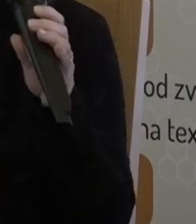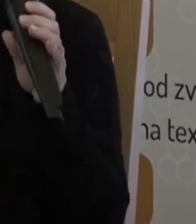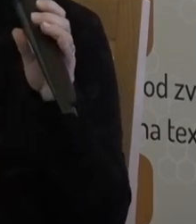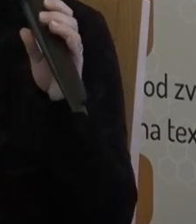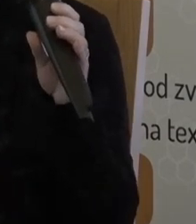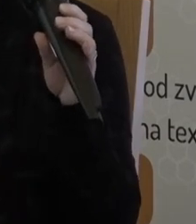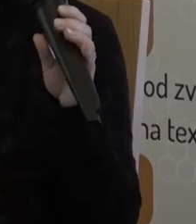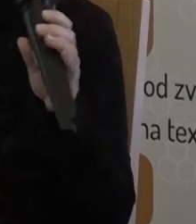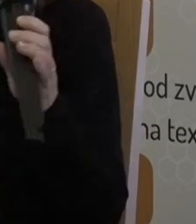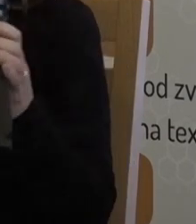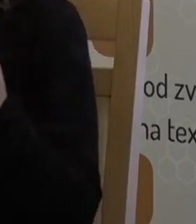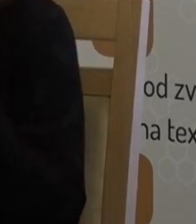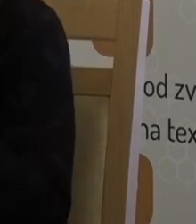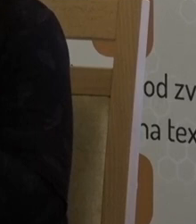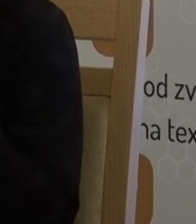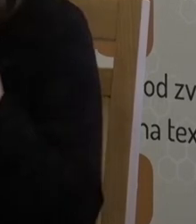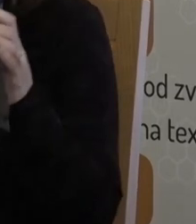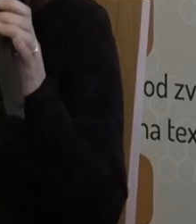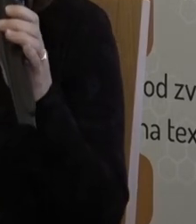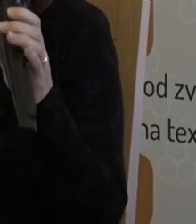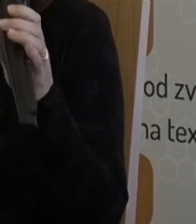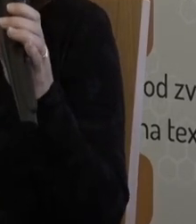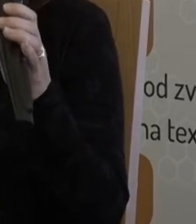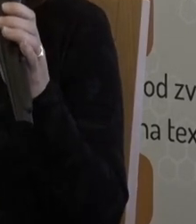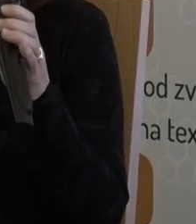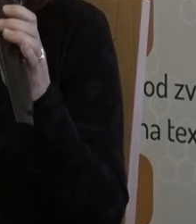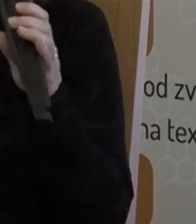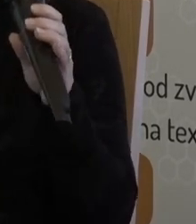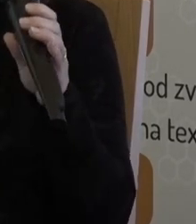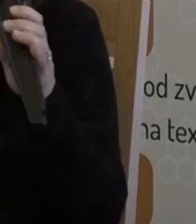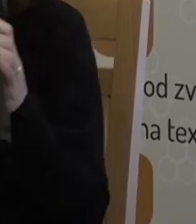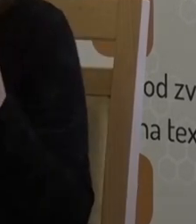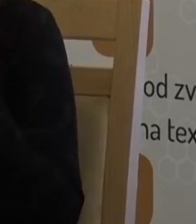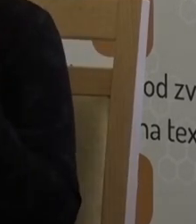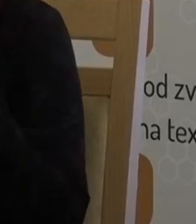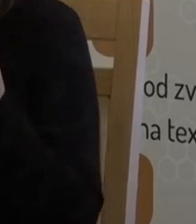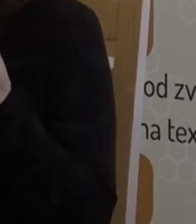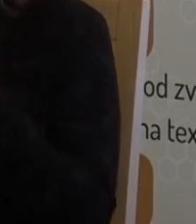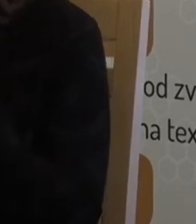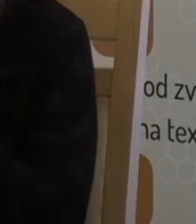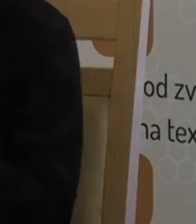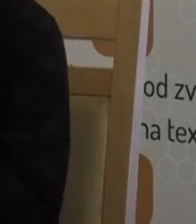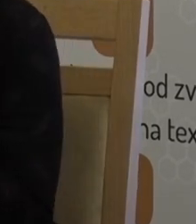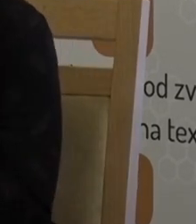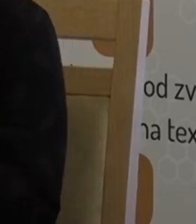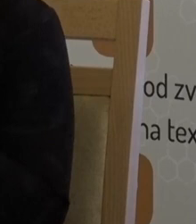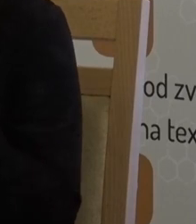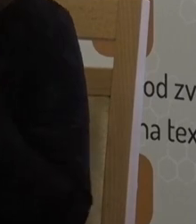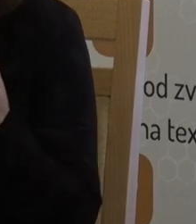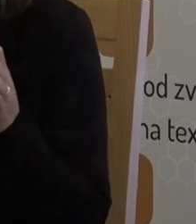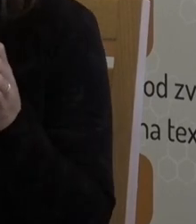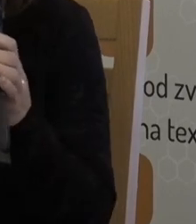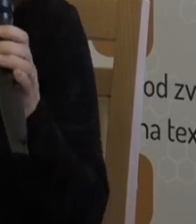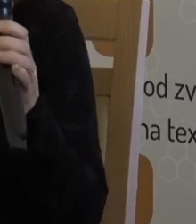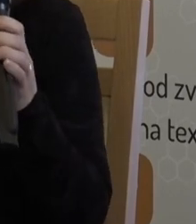většinou žádné časové limitaci nedodržují. Já jsem bohužel vystudovala obě tyto školy, takže se předem omlouvám, pokud budu přitahovat,